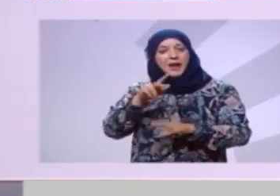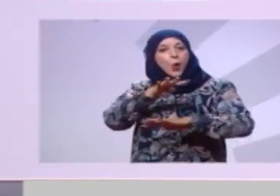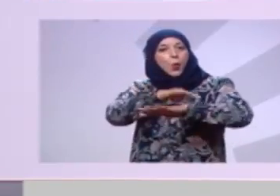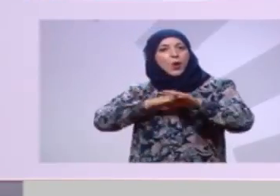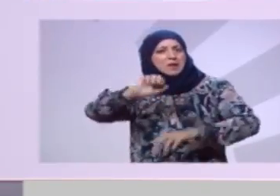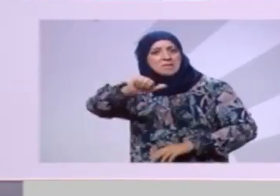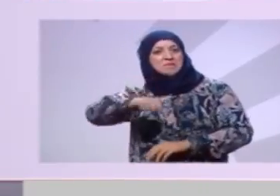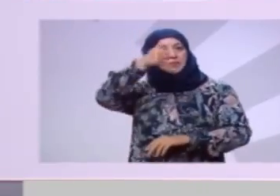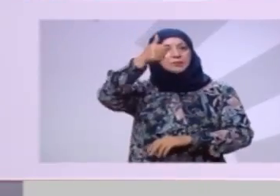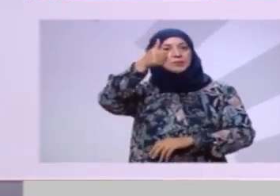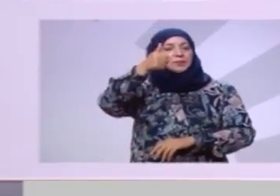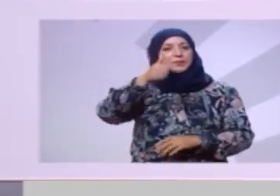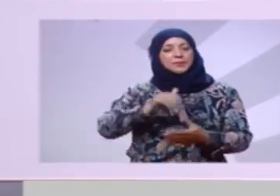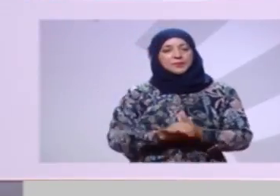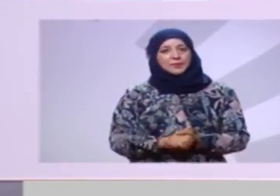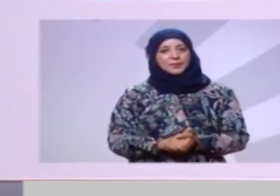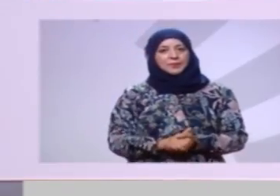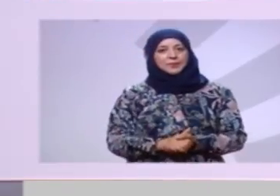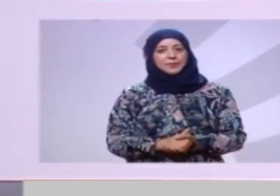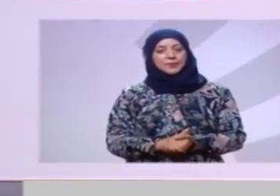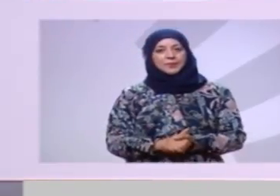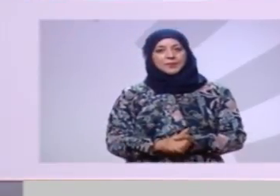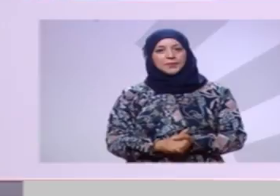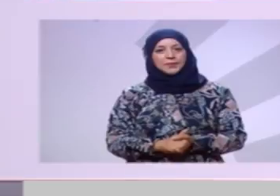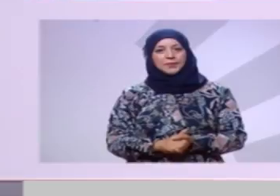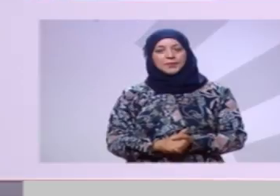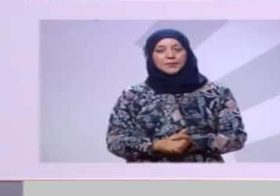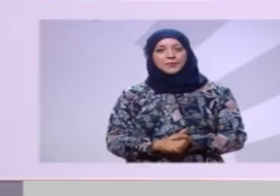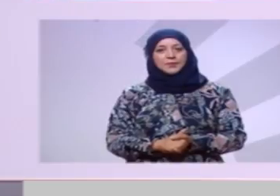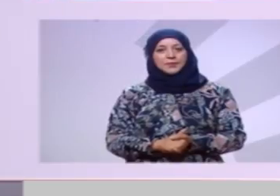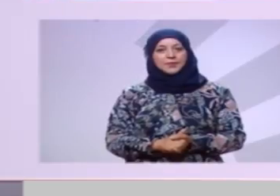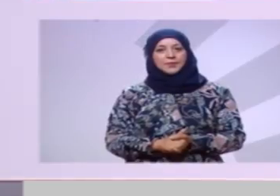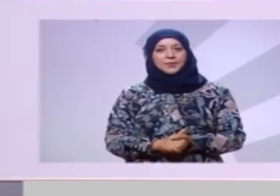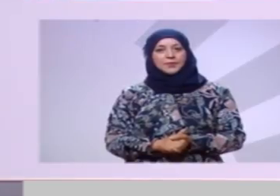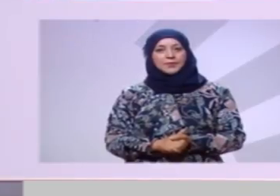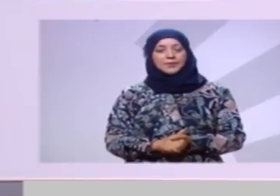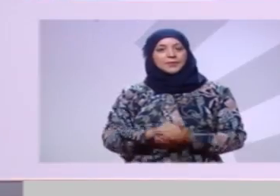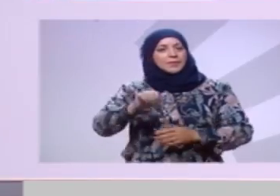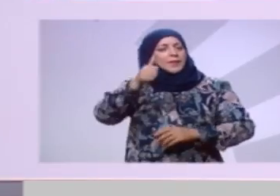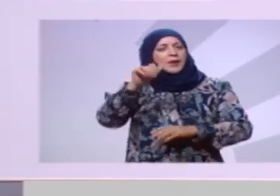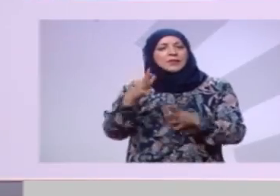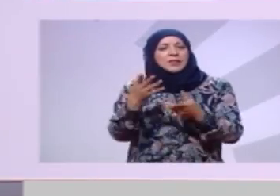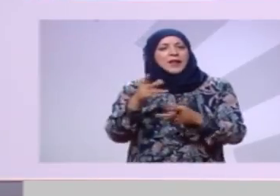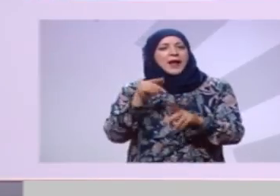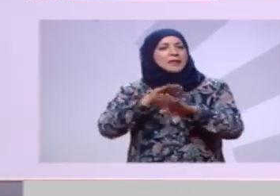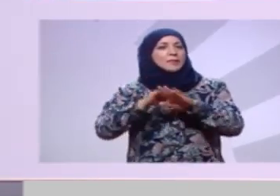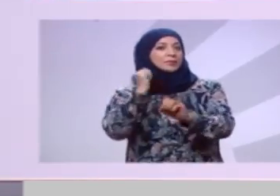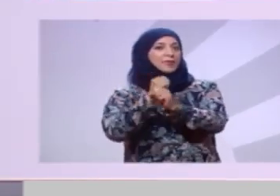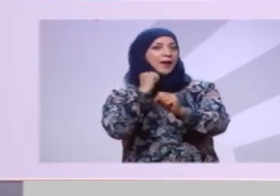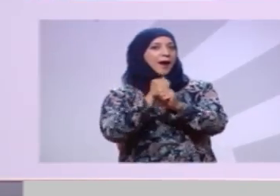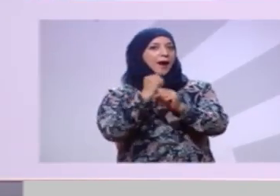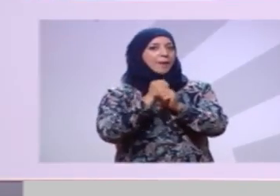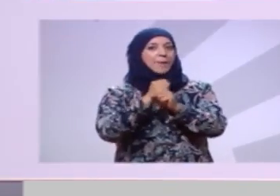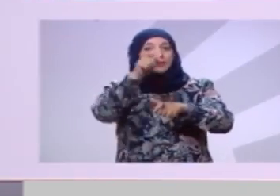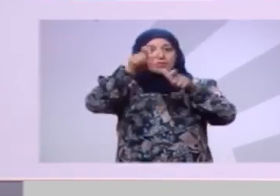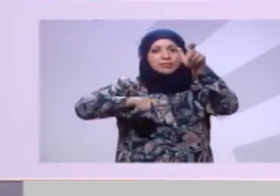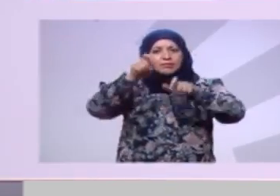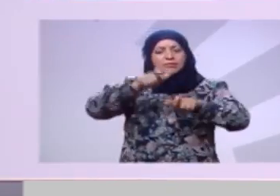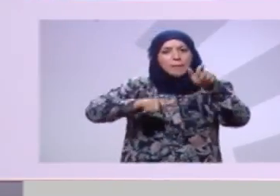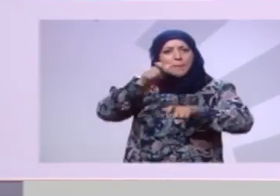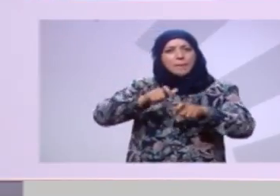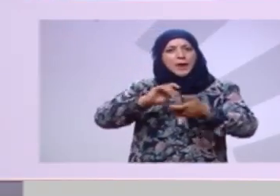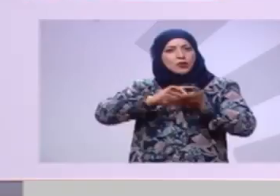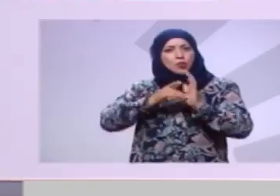بفضل عمل وتفائل ونضال